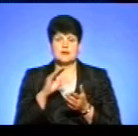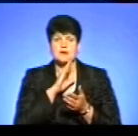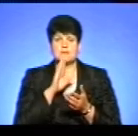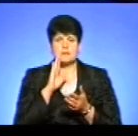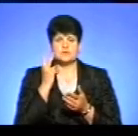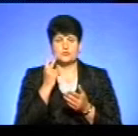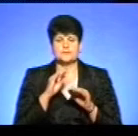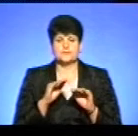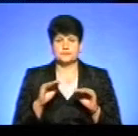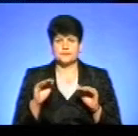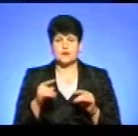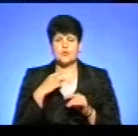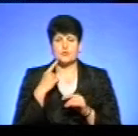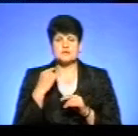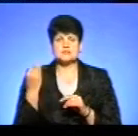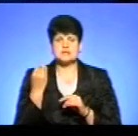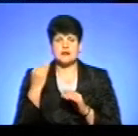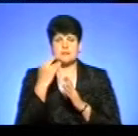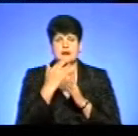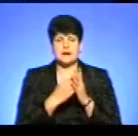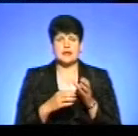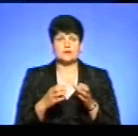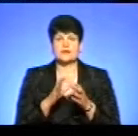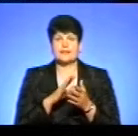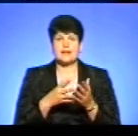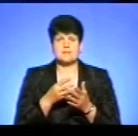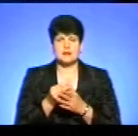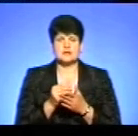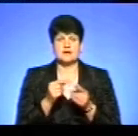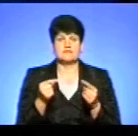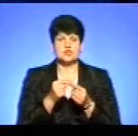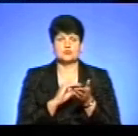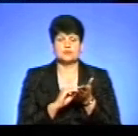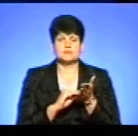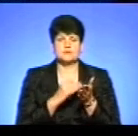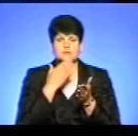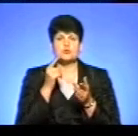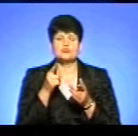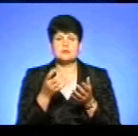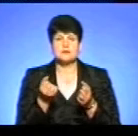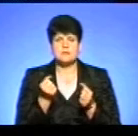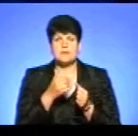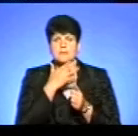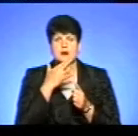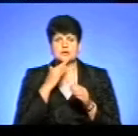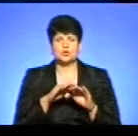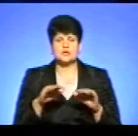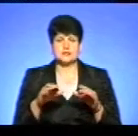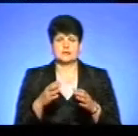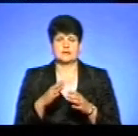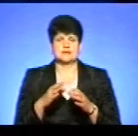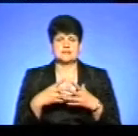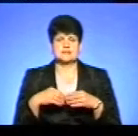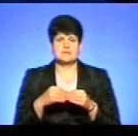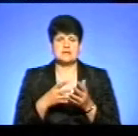дошкільнят, вона говорить, цікавить перелік категорій, які не платять, а він чітко не виписаний, чомусь не беруть до уваги багатодітних, не сплачувати